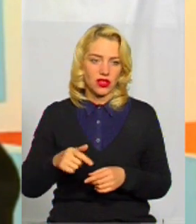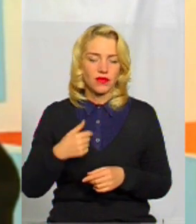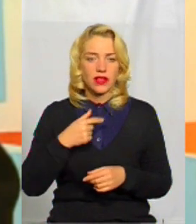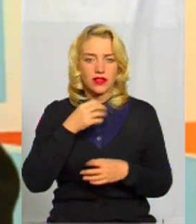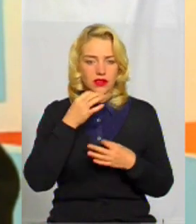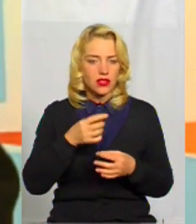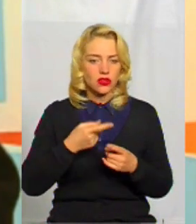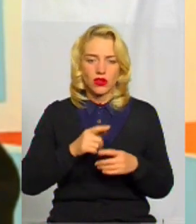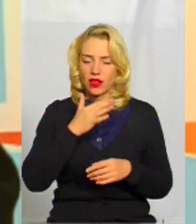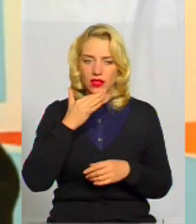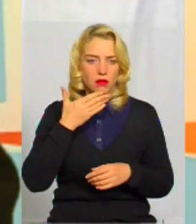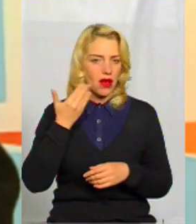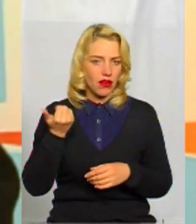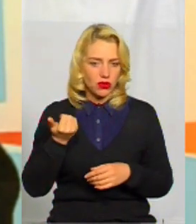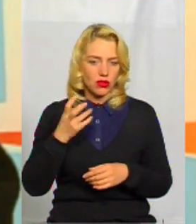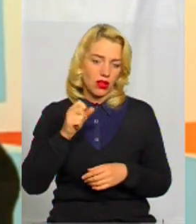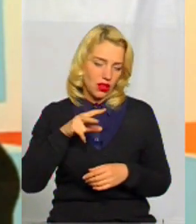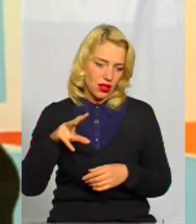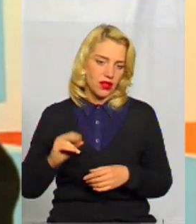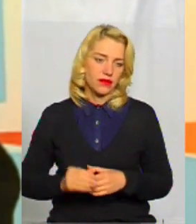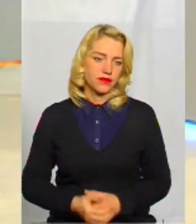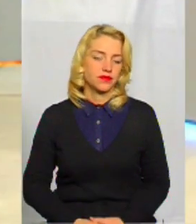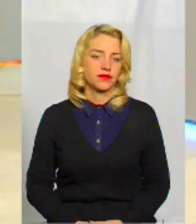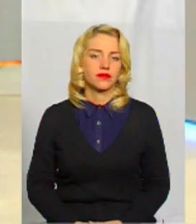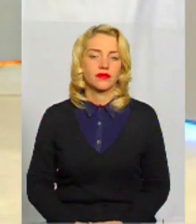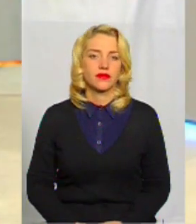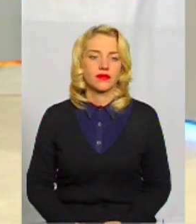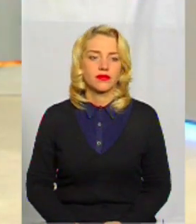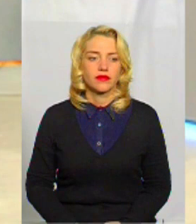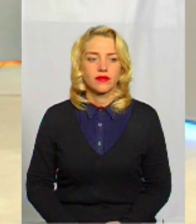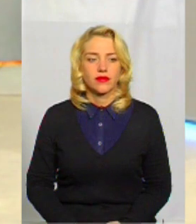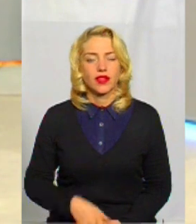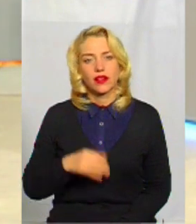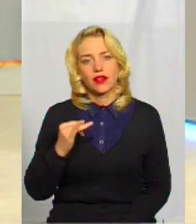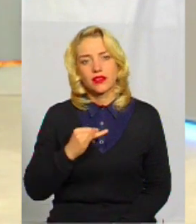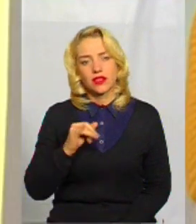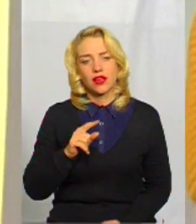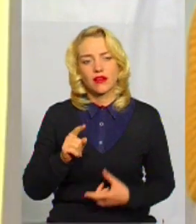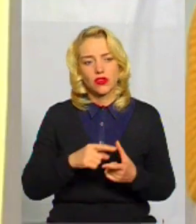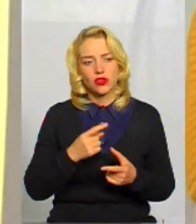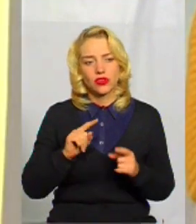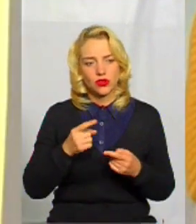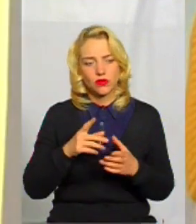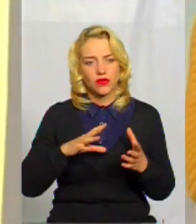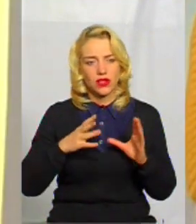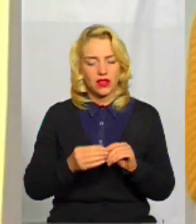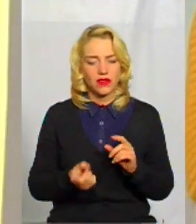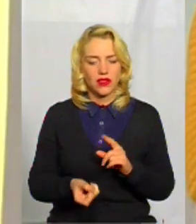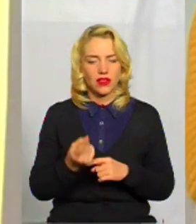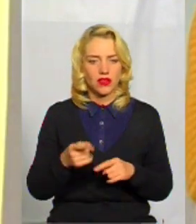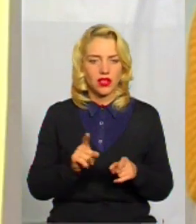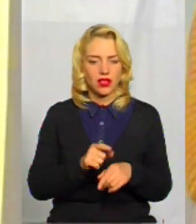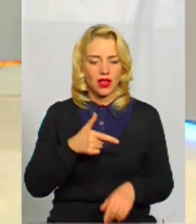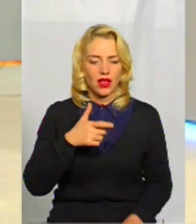їх небагато, але є. Пані Наталія, ще цікаво, а чому взагалі виникають такі гендерні